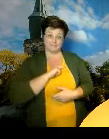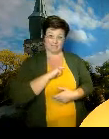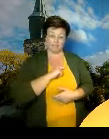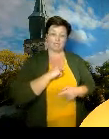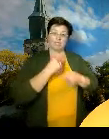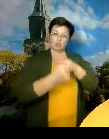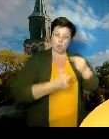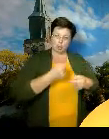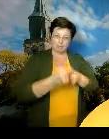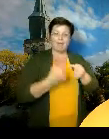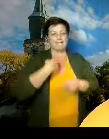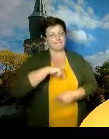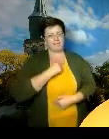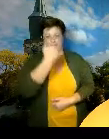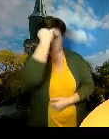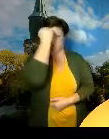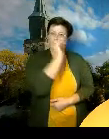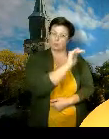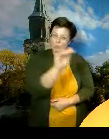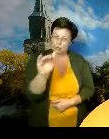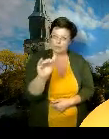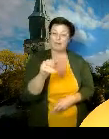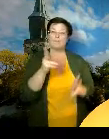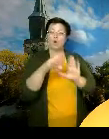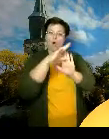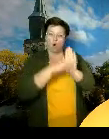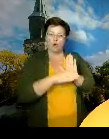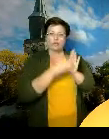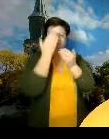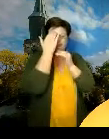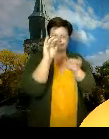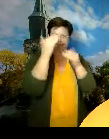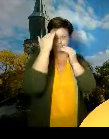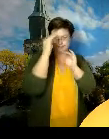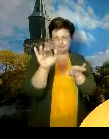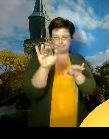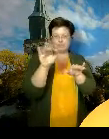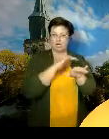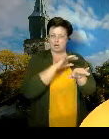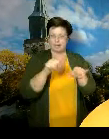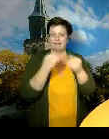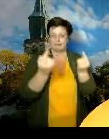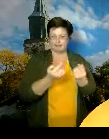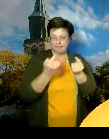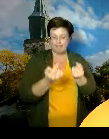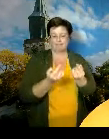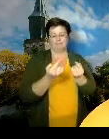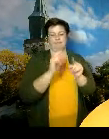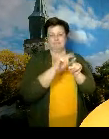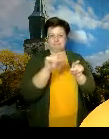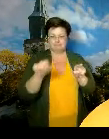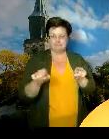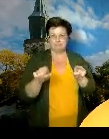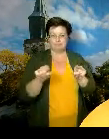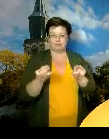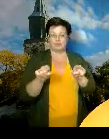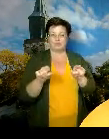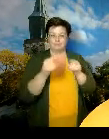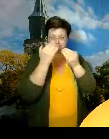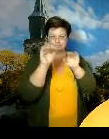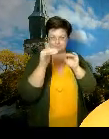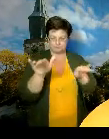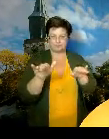muistutamme ja ohjeistamme toki näissä tilanteissa ja tilaisuuksissa turvallisuusohjeiden